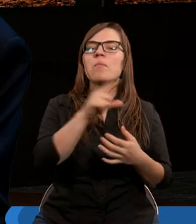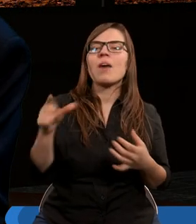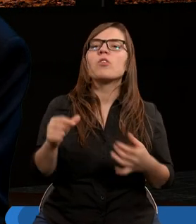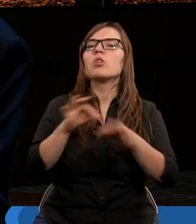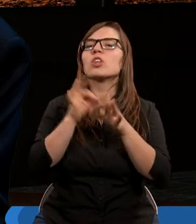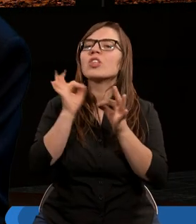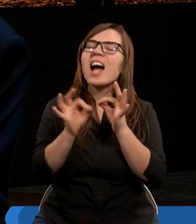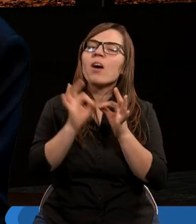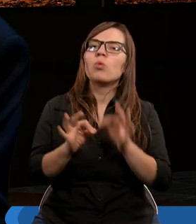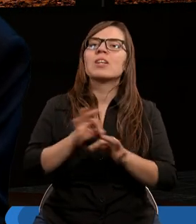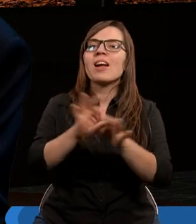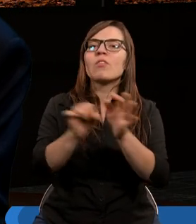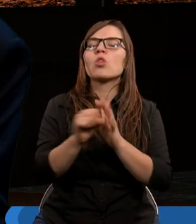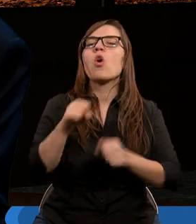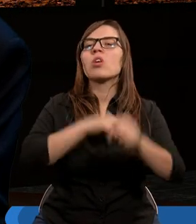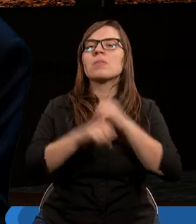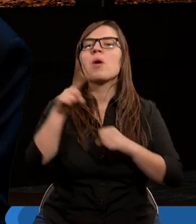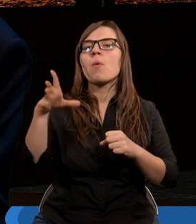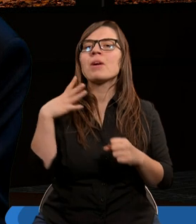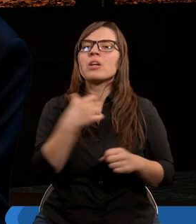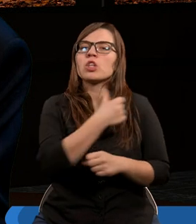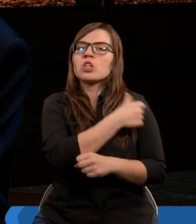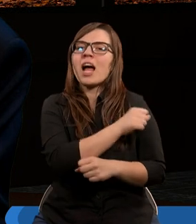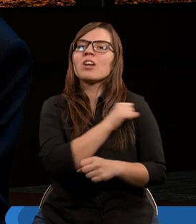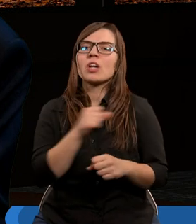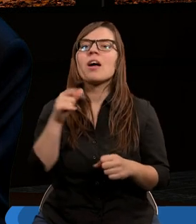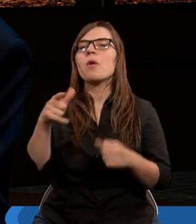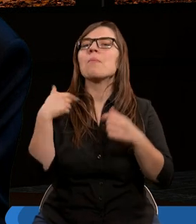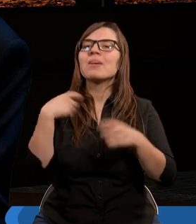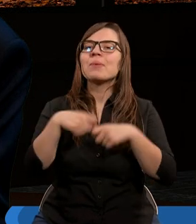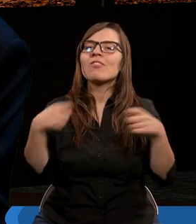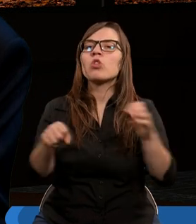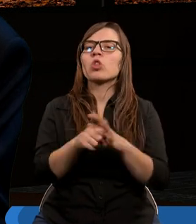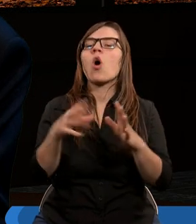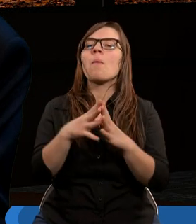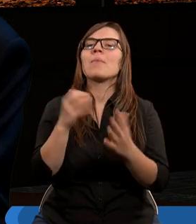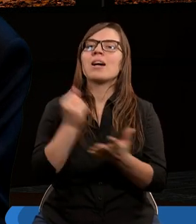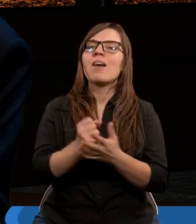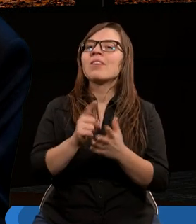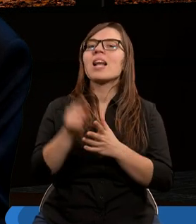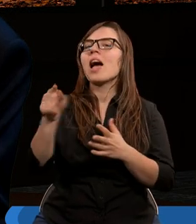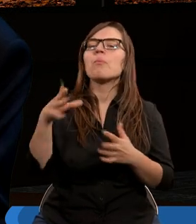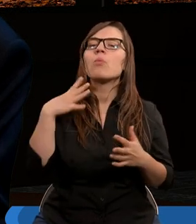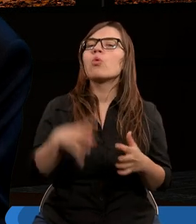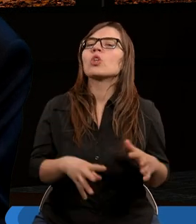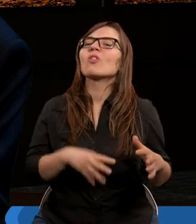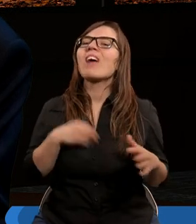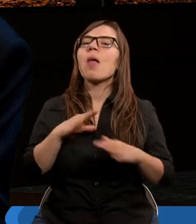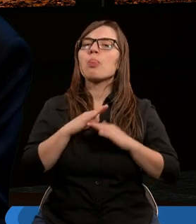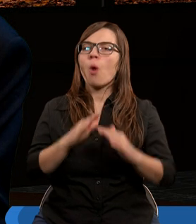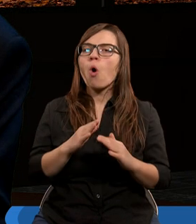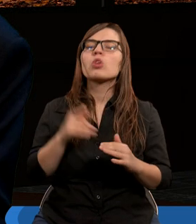skierował do Żydów, którzy byli chrześcijanami, a oni byli bardzo przywiązani do prawa. Prawo było dla nich świętością